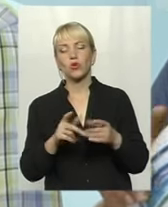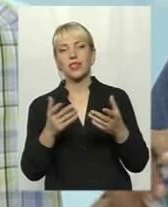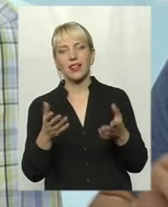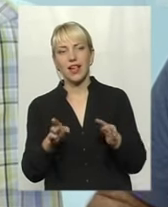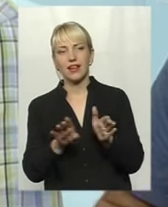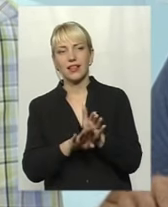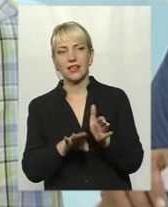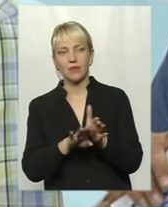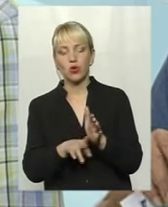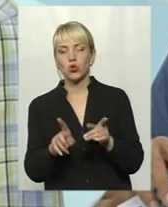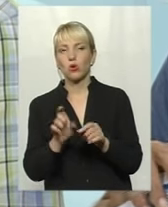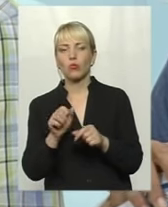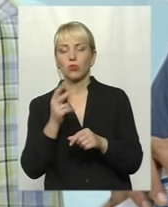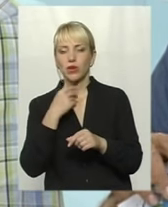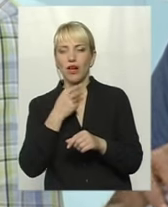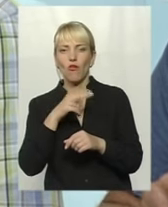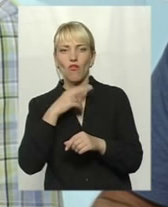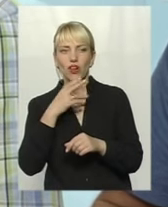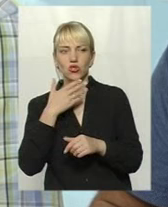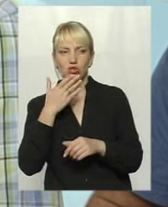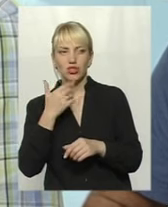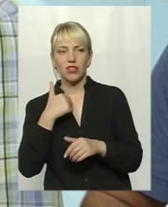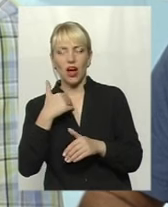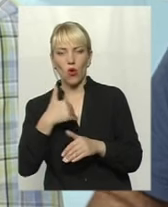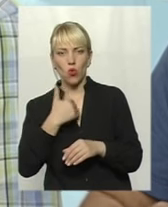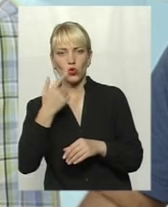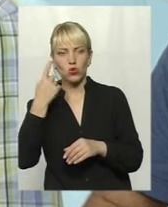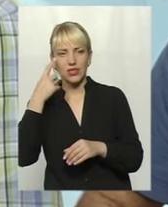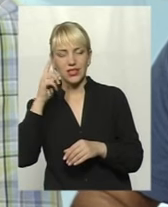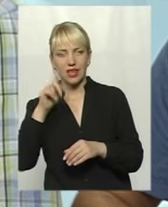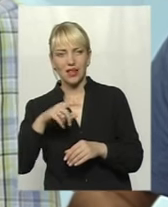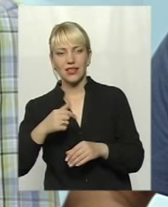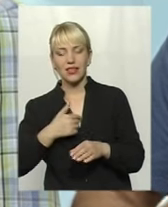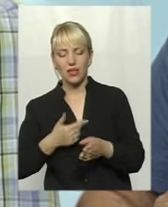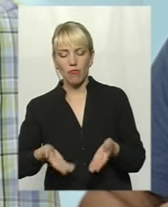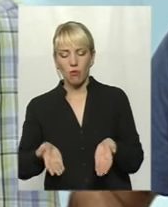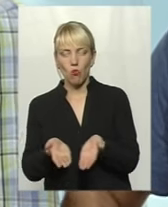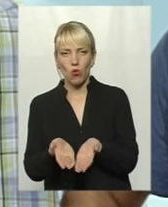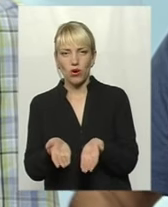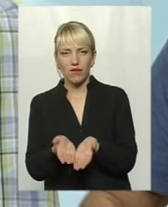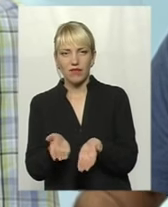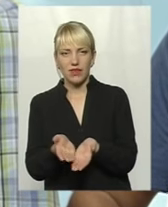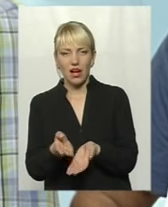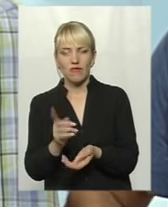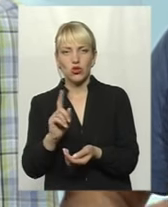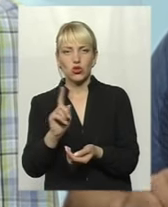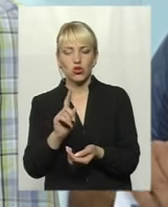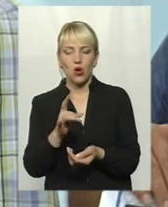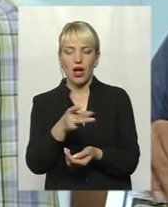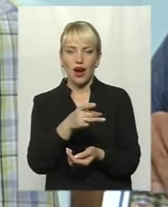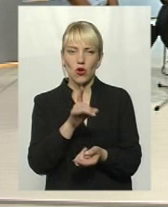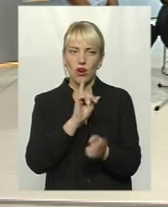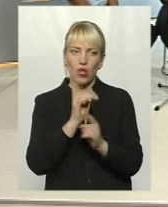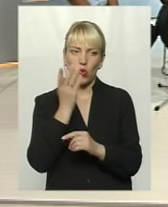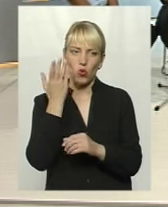дивився, уважно читав, я хочу знати. І я порівняв. Беремо сайт районної ради, коли рішення